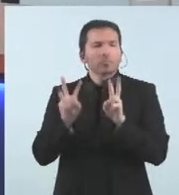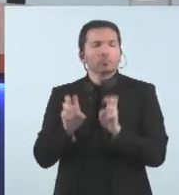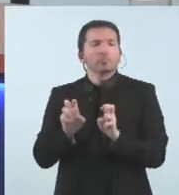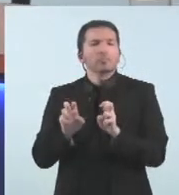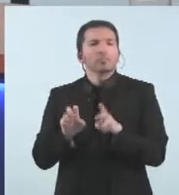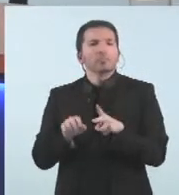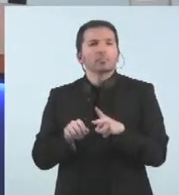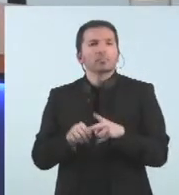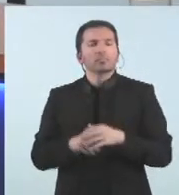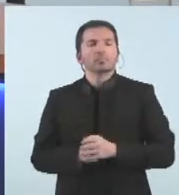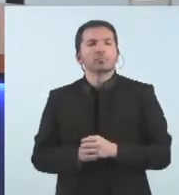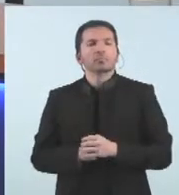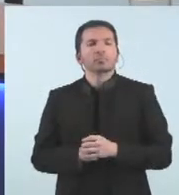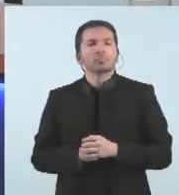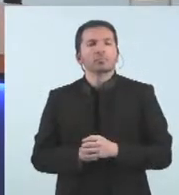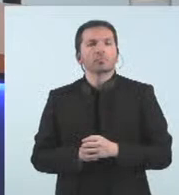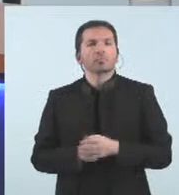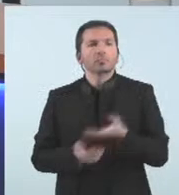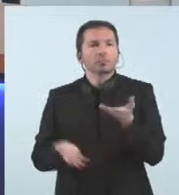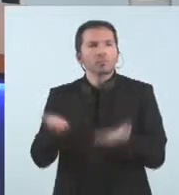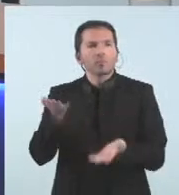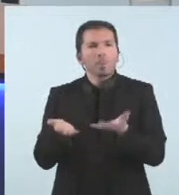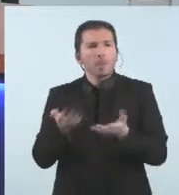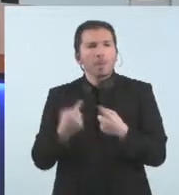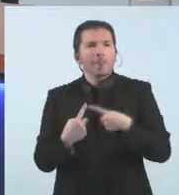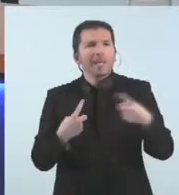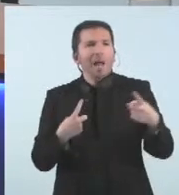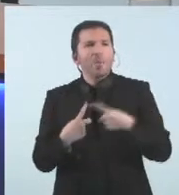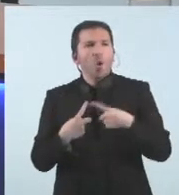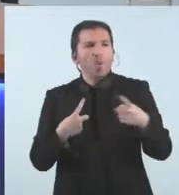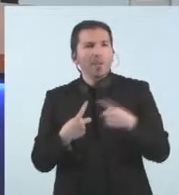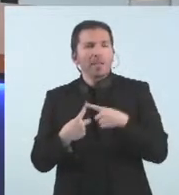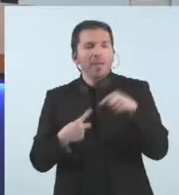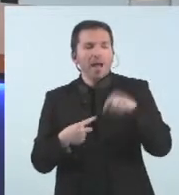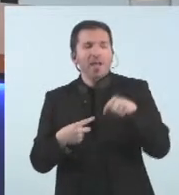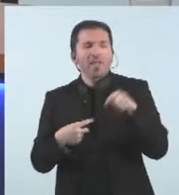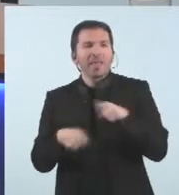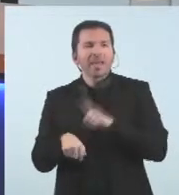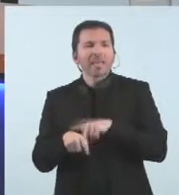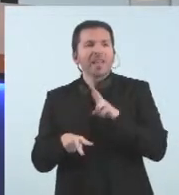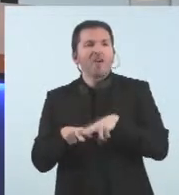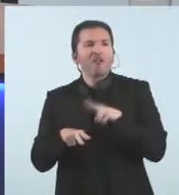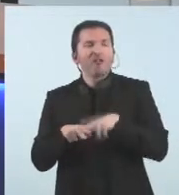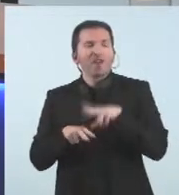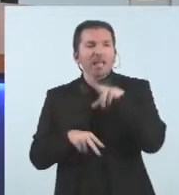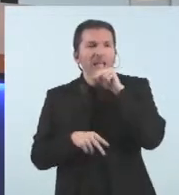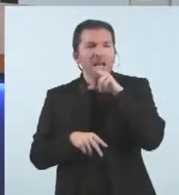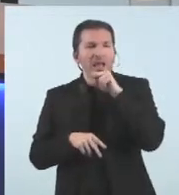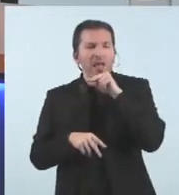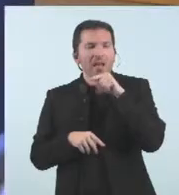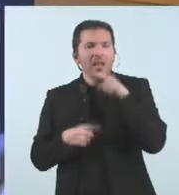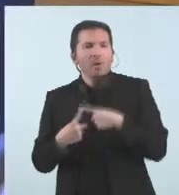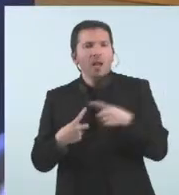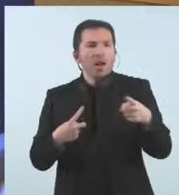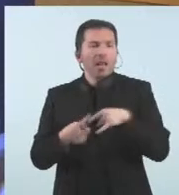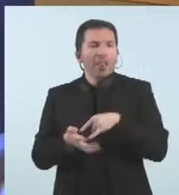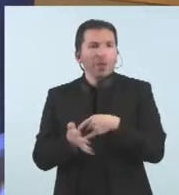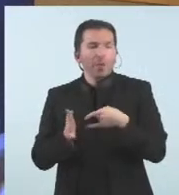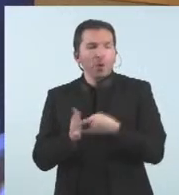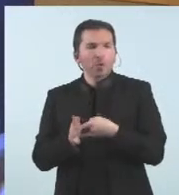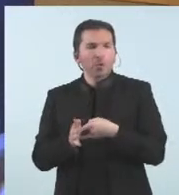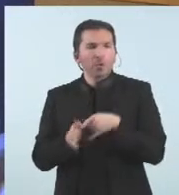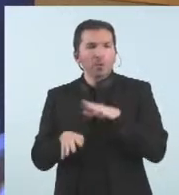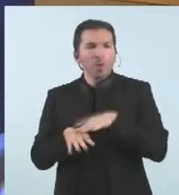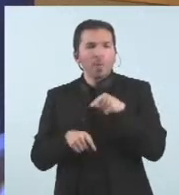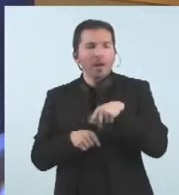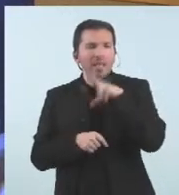per fer una valoració de la mobilitat que hem tingut durant aquestes festes nadalenques del dispositiu especial de trànsit que s'ha organitzat per aquest